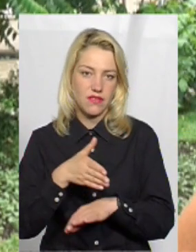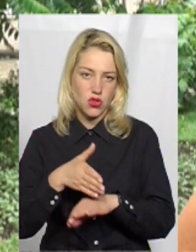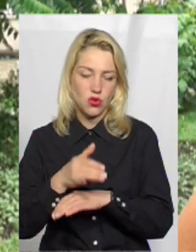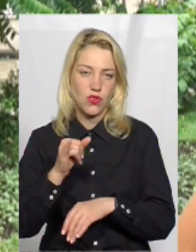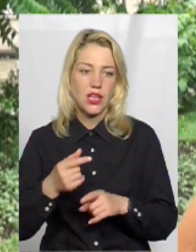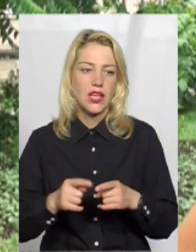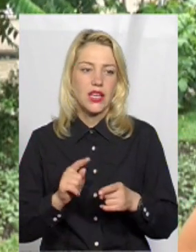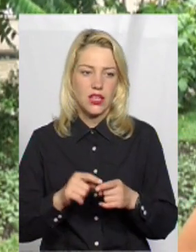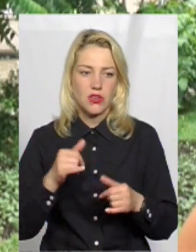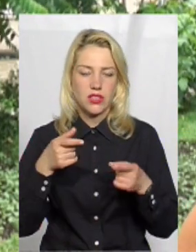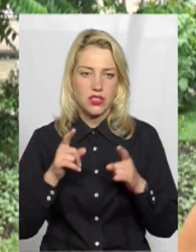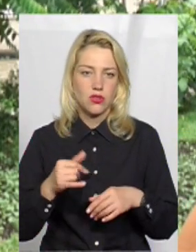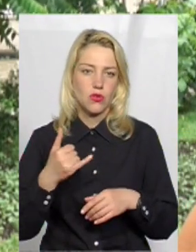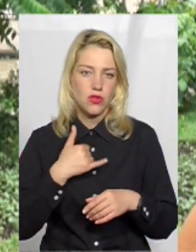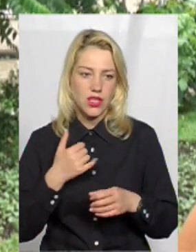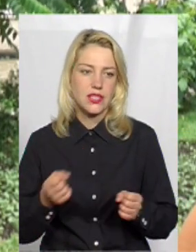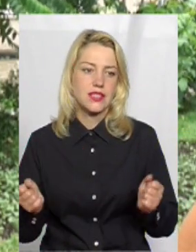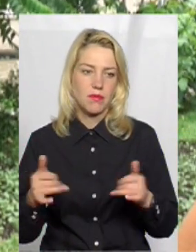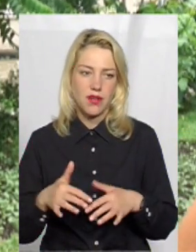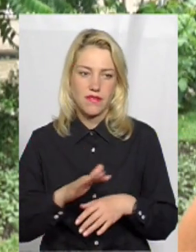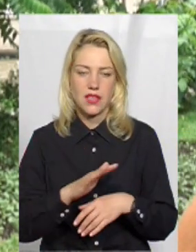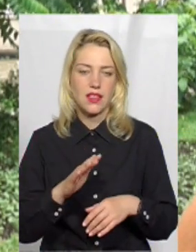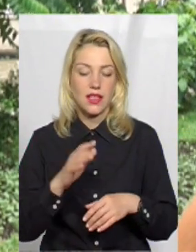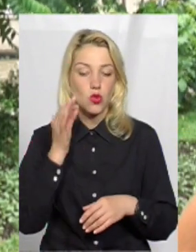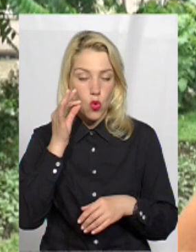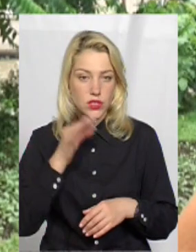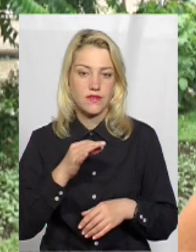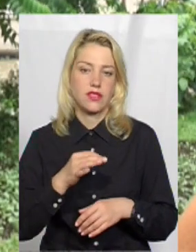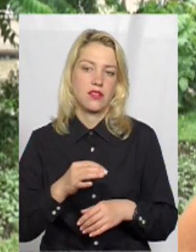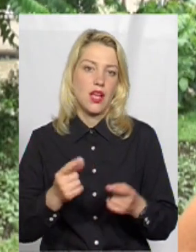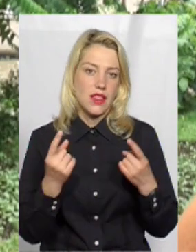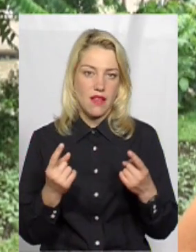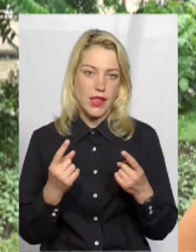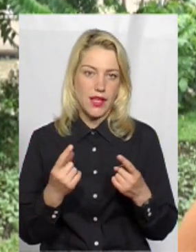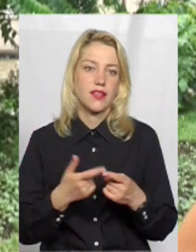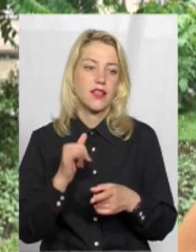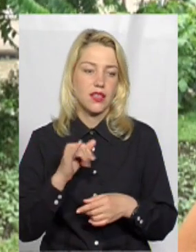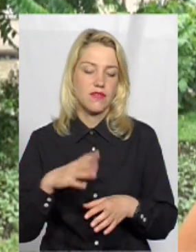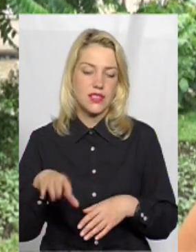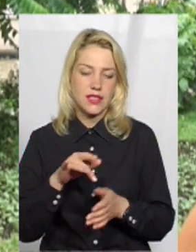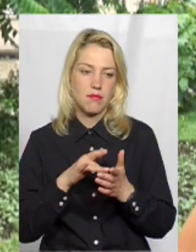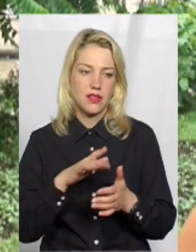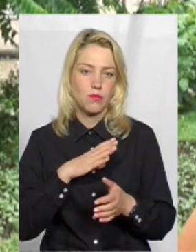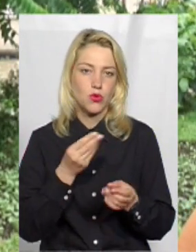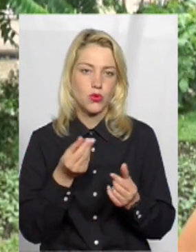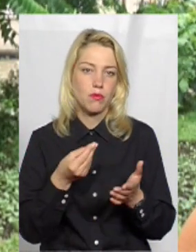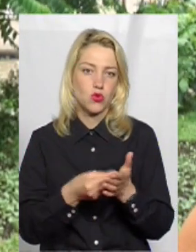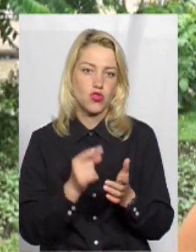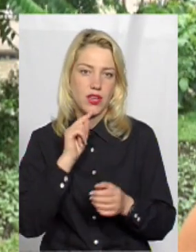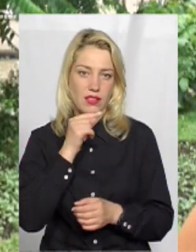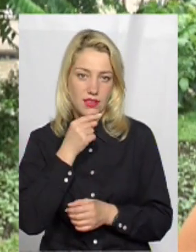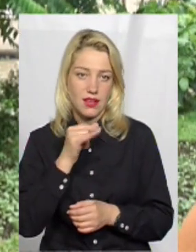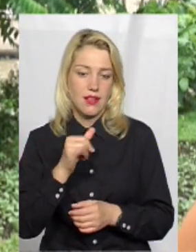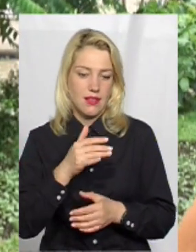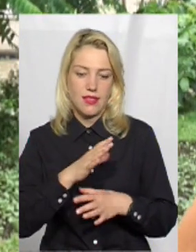Досить дійсно нас зібрався немаленький, і я хочу сказати, що всі наші мандри, вони були бюджетні. У нас жодного разу не було